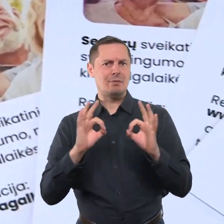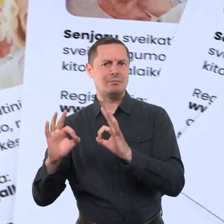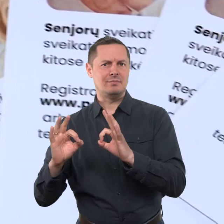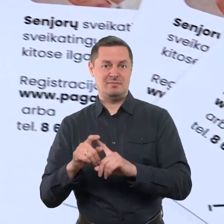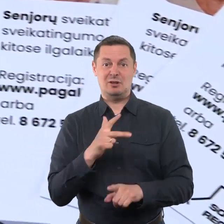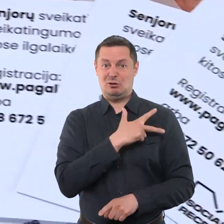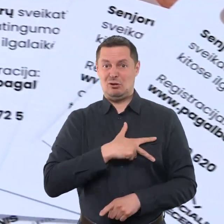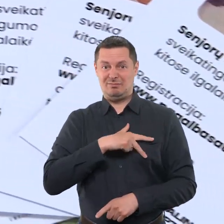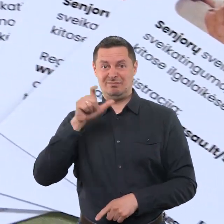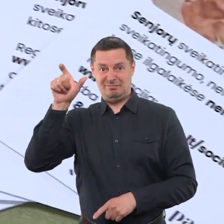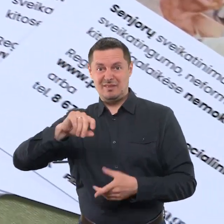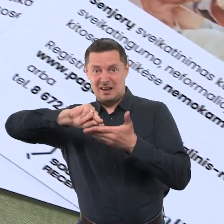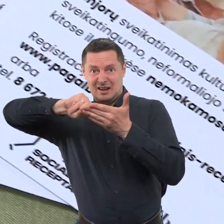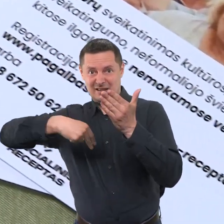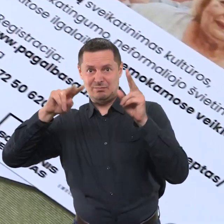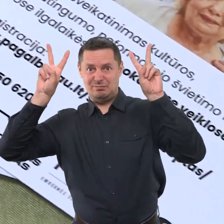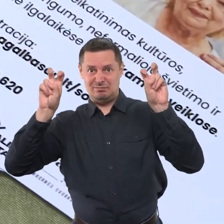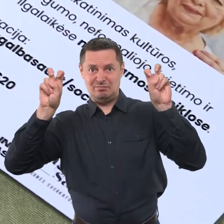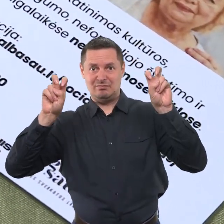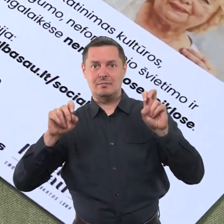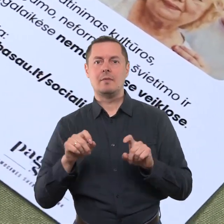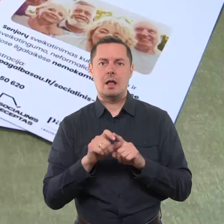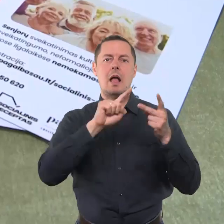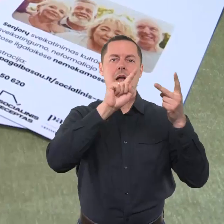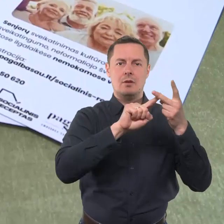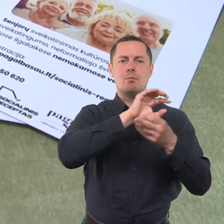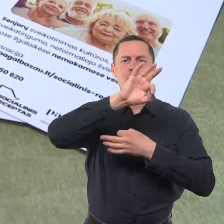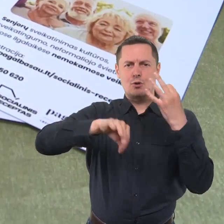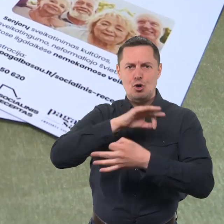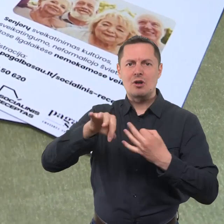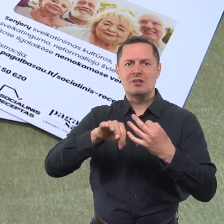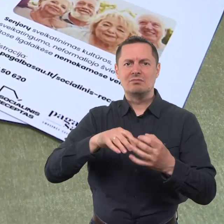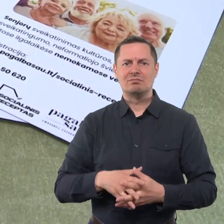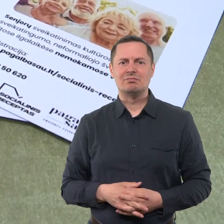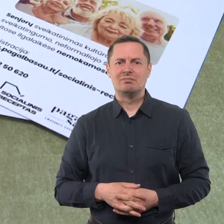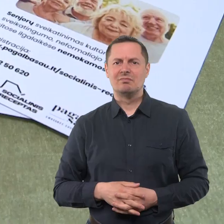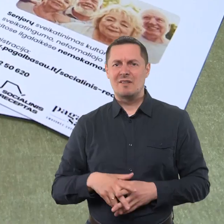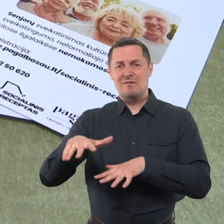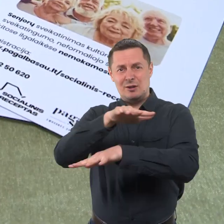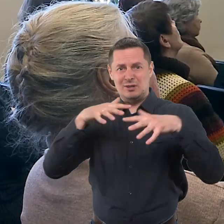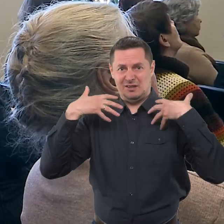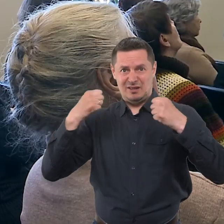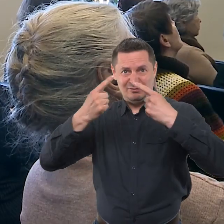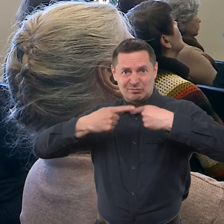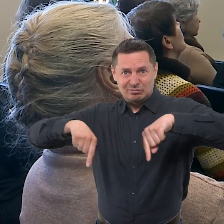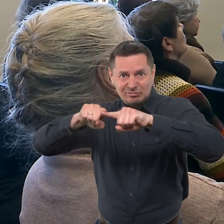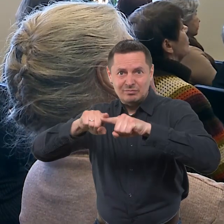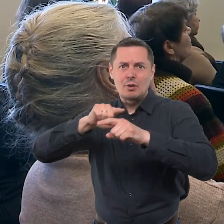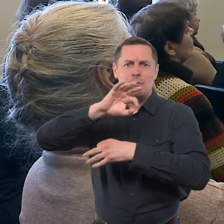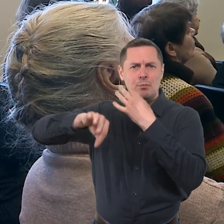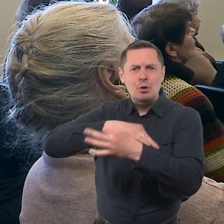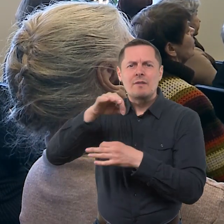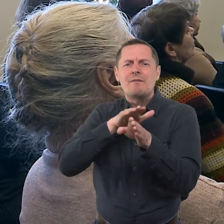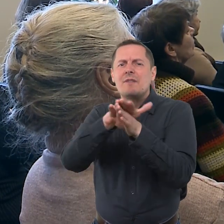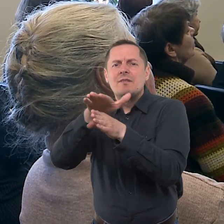Socialinis receptas – tai dar viena iniciatyva seniorams. Šiaulių miesto savivaldybės visuomenės sveikatos biuras